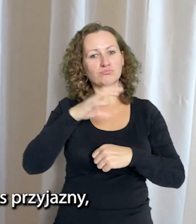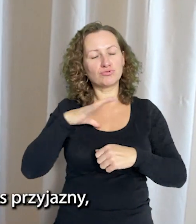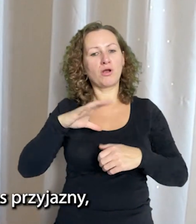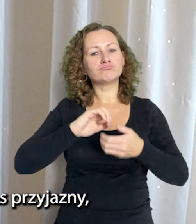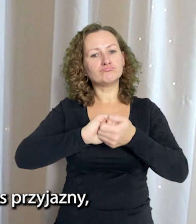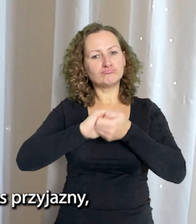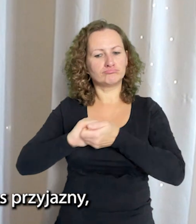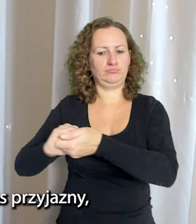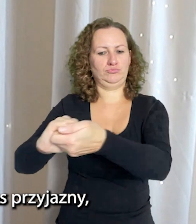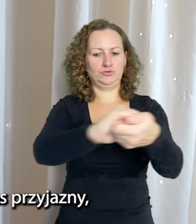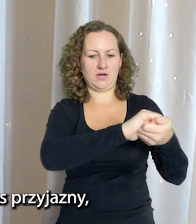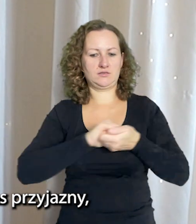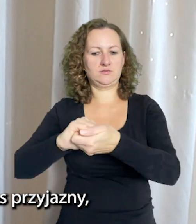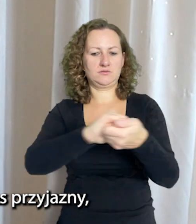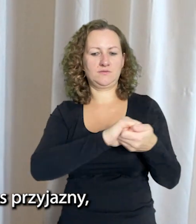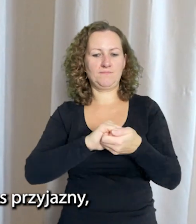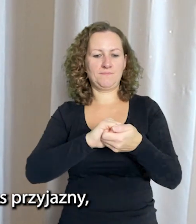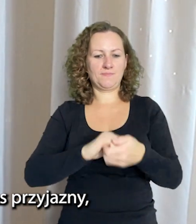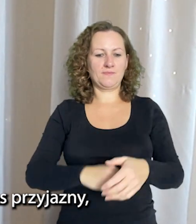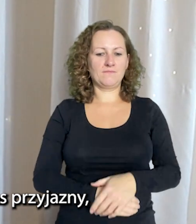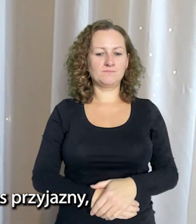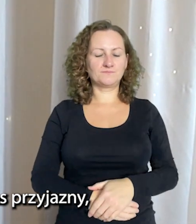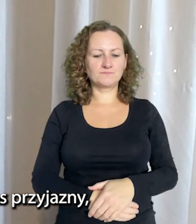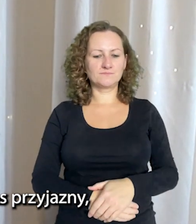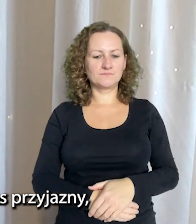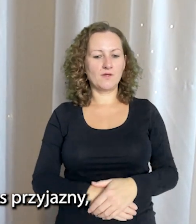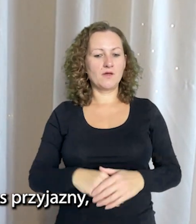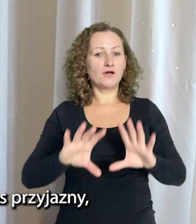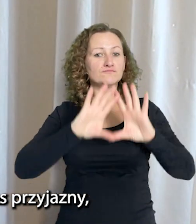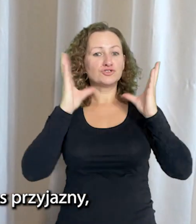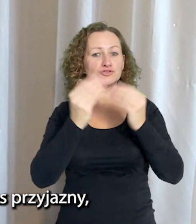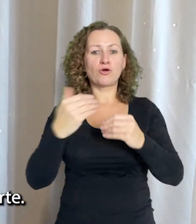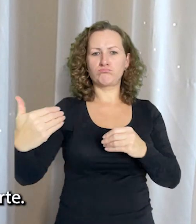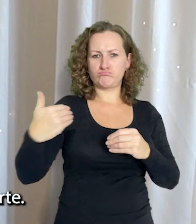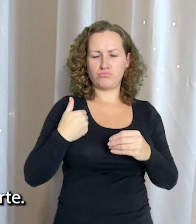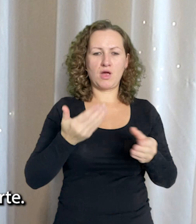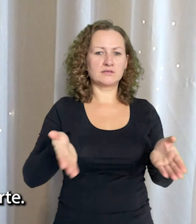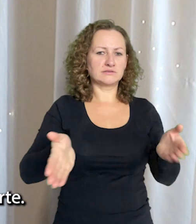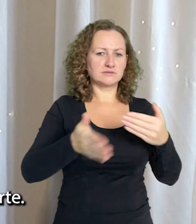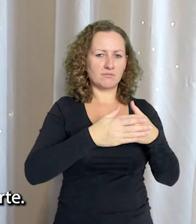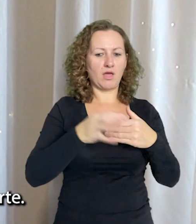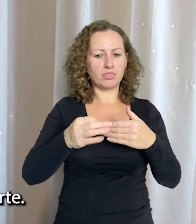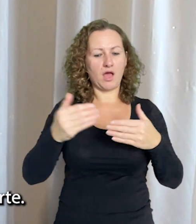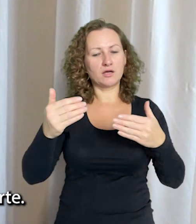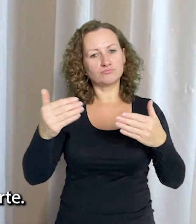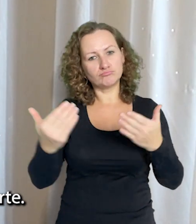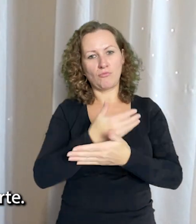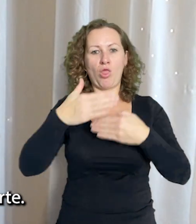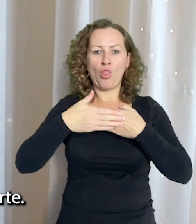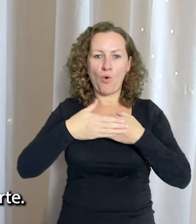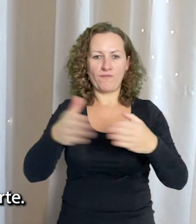święta życzę, aby świat stawał się dla nas przyjazny, a wszystkie